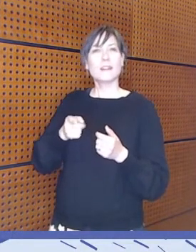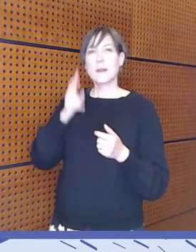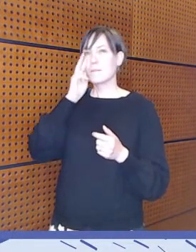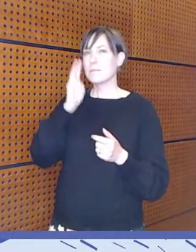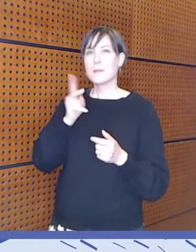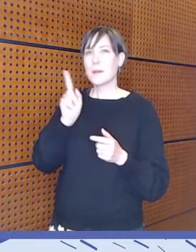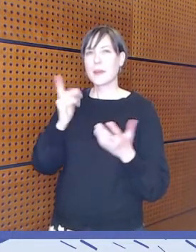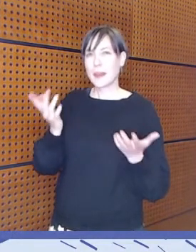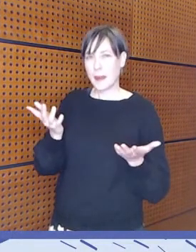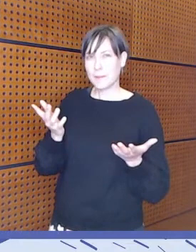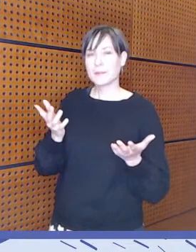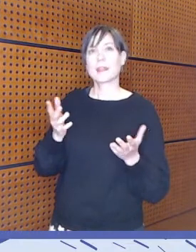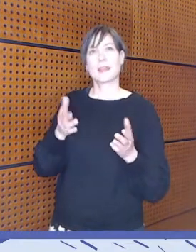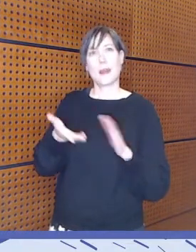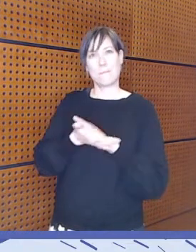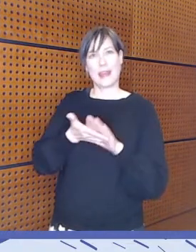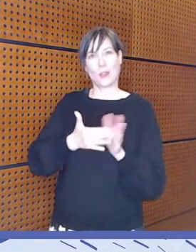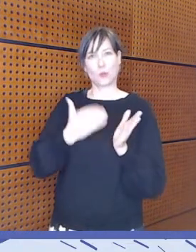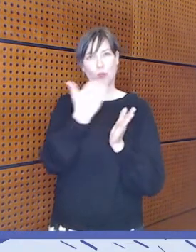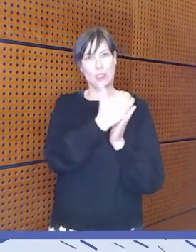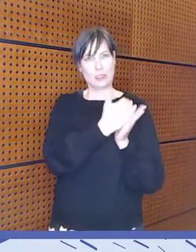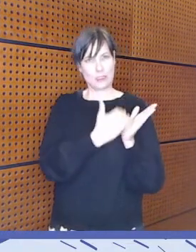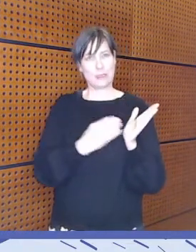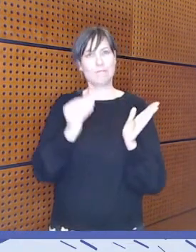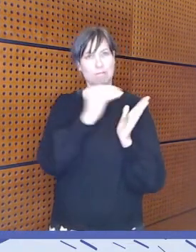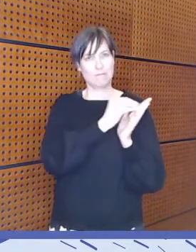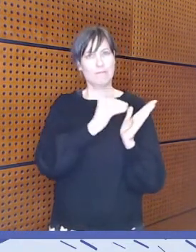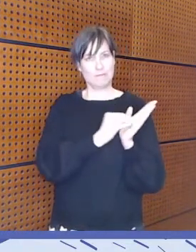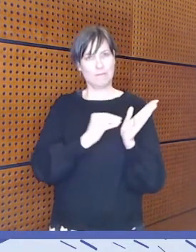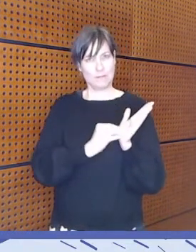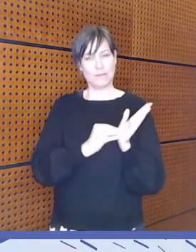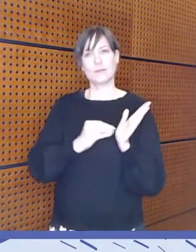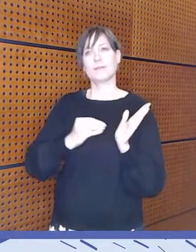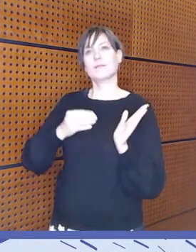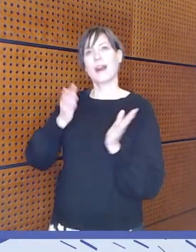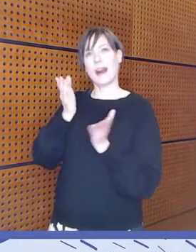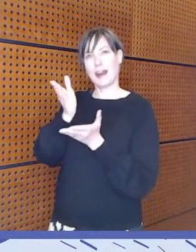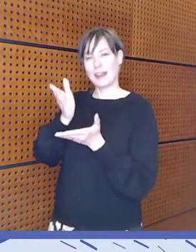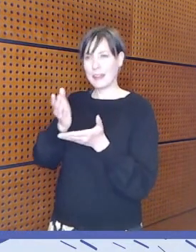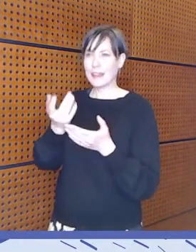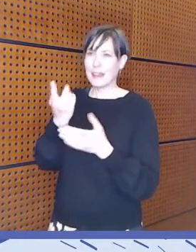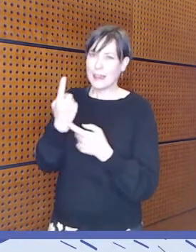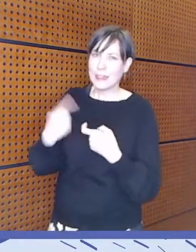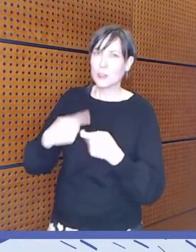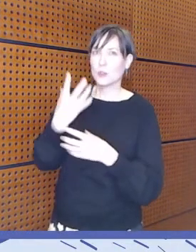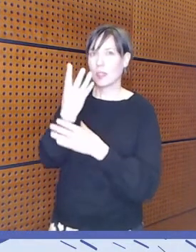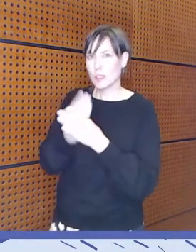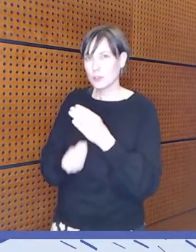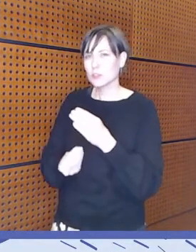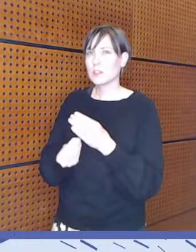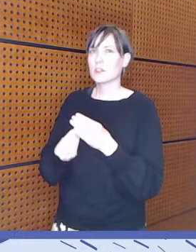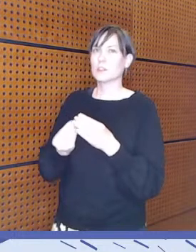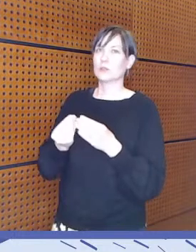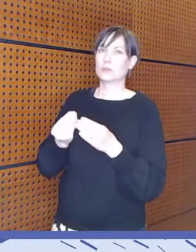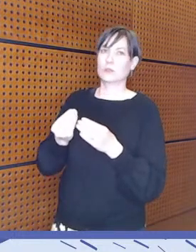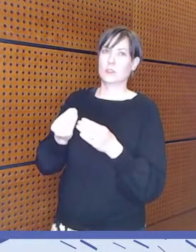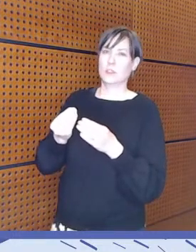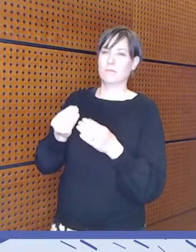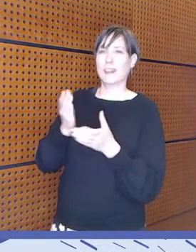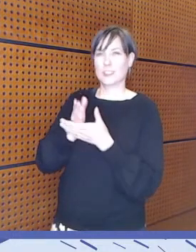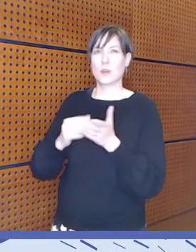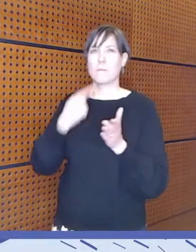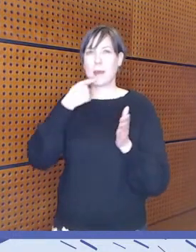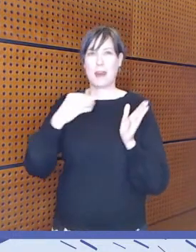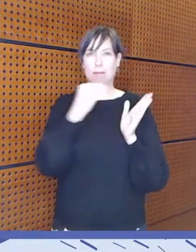ollaan sinne perusteisiin määritelty niitä asioita liittyen inklusiivisuuteen ja myöskin